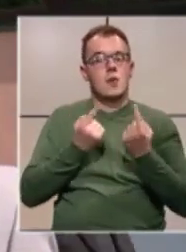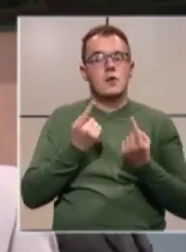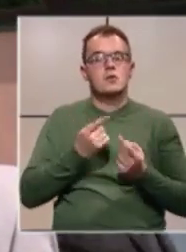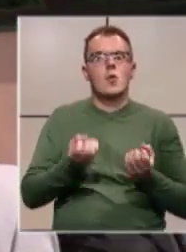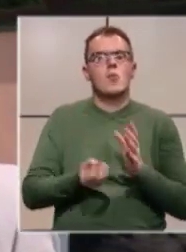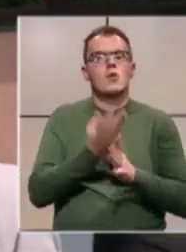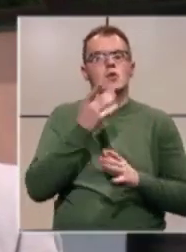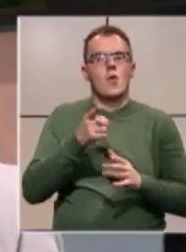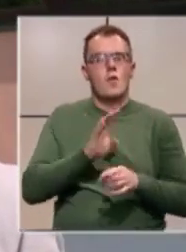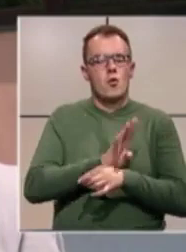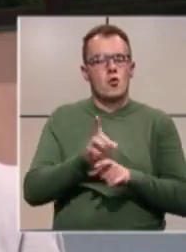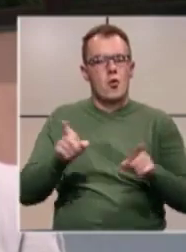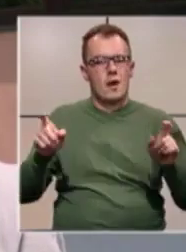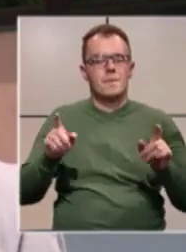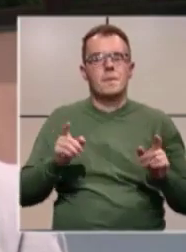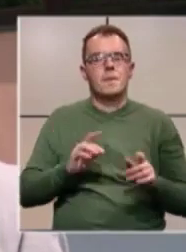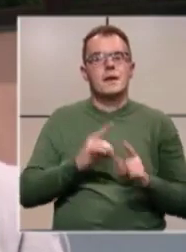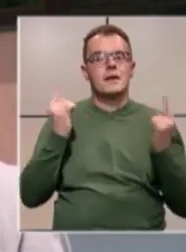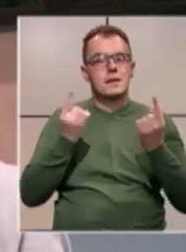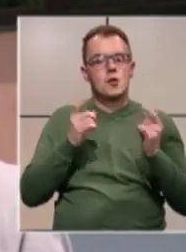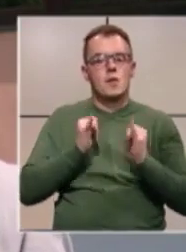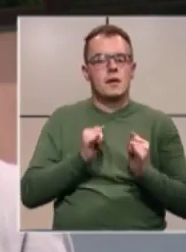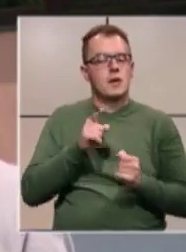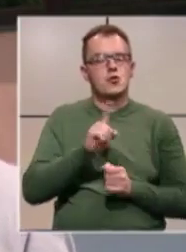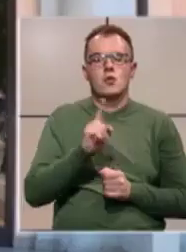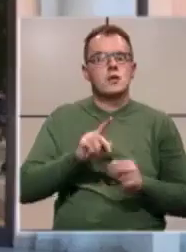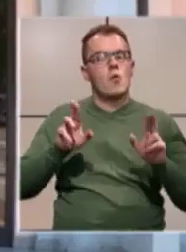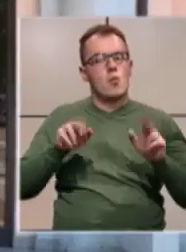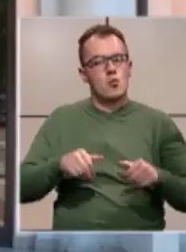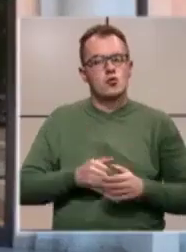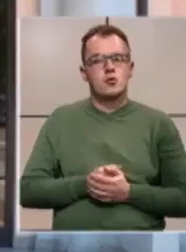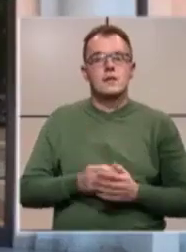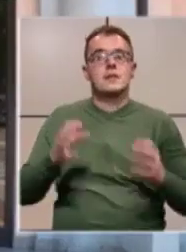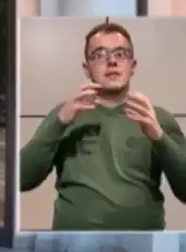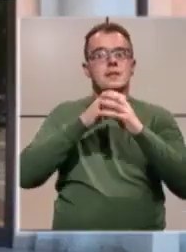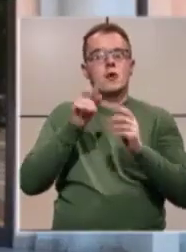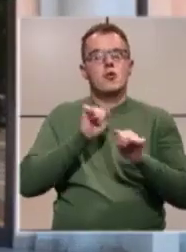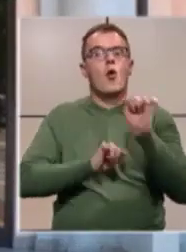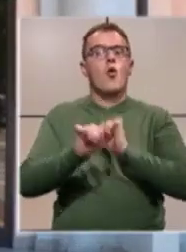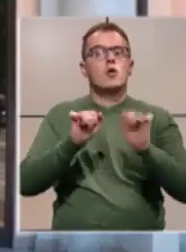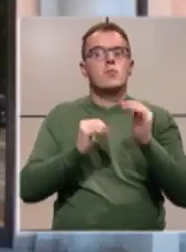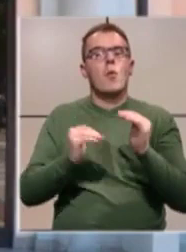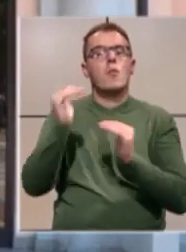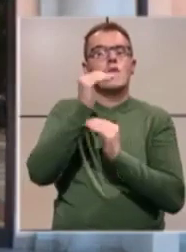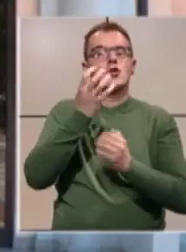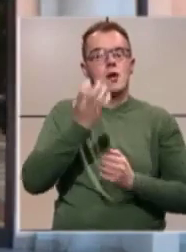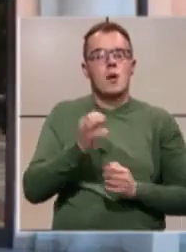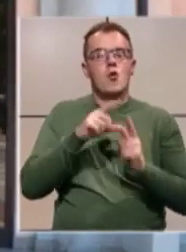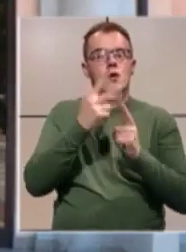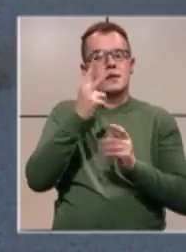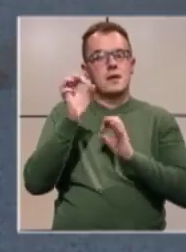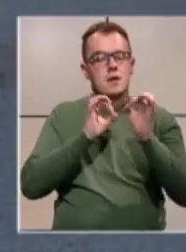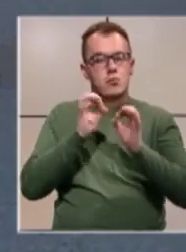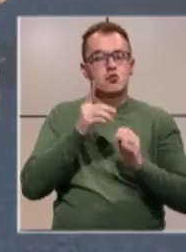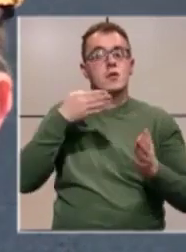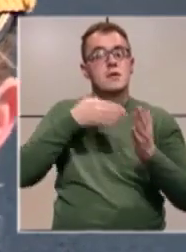proizvorkovanu ovom korona krizom, danas to nismo u mogućnosti. Sindikat je odbio minimalno povećanje plata od 3%,